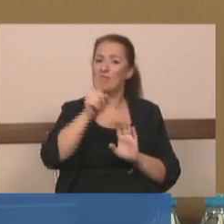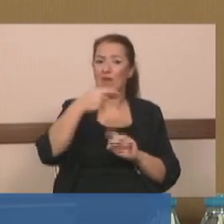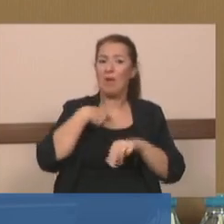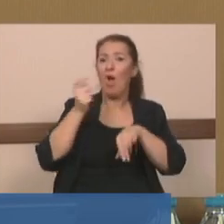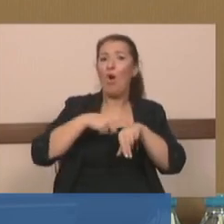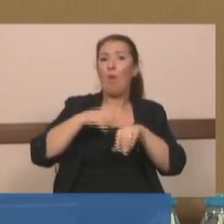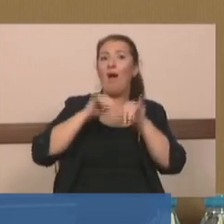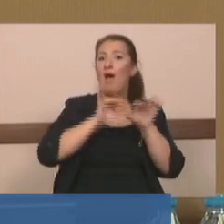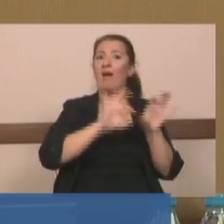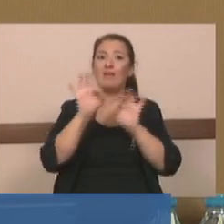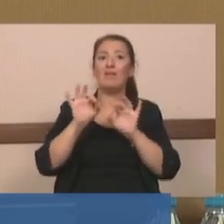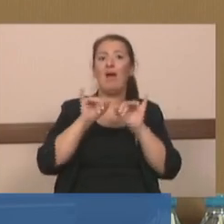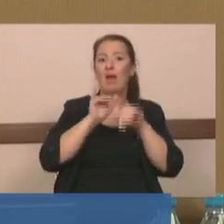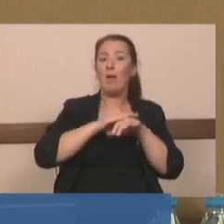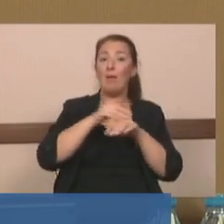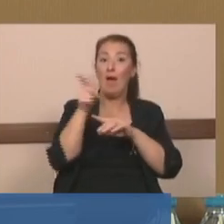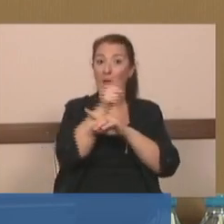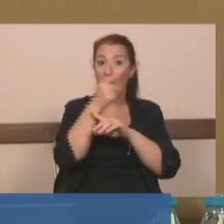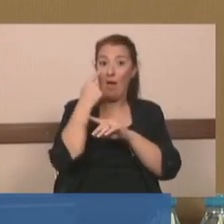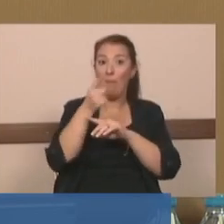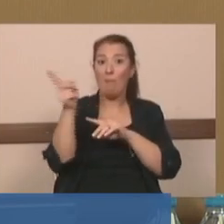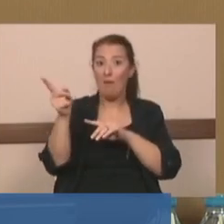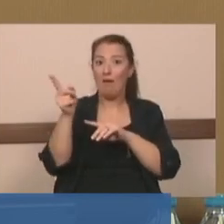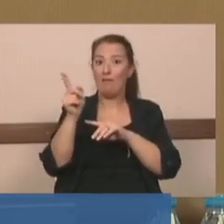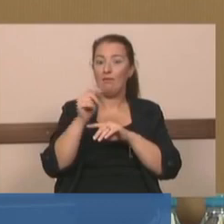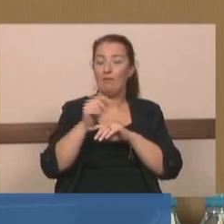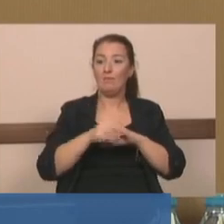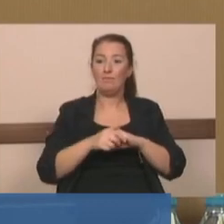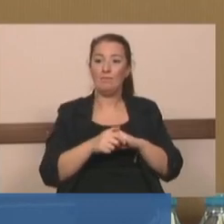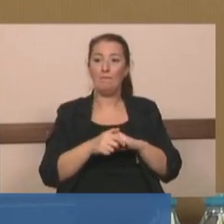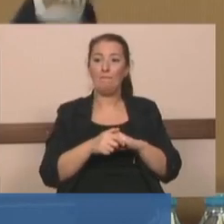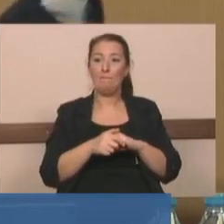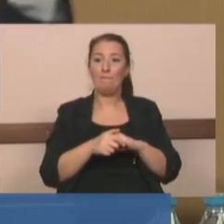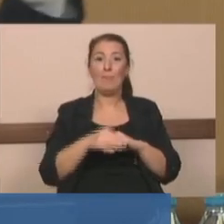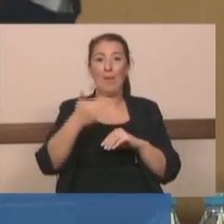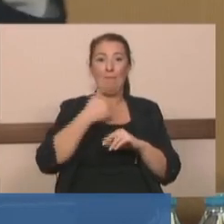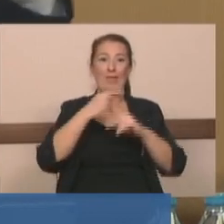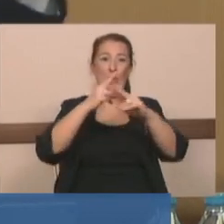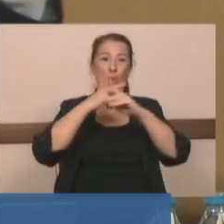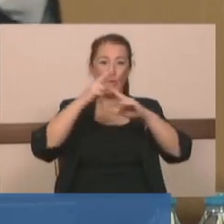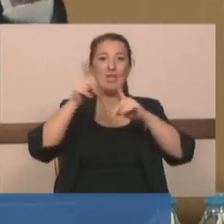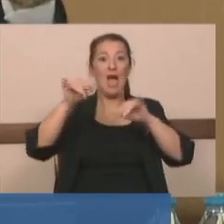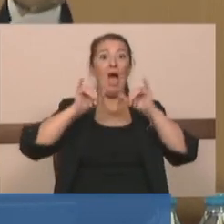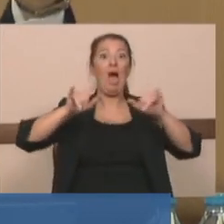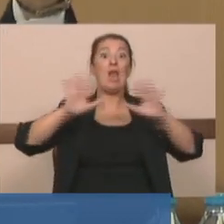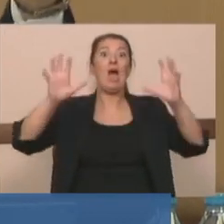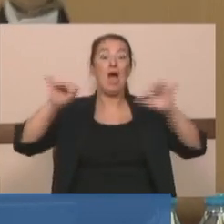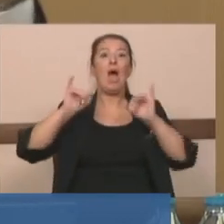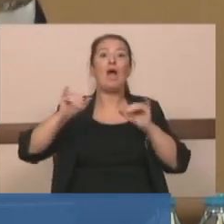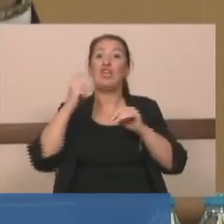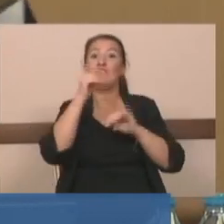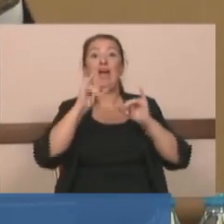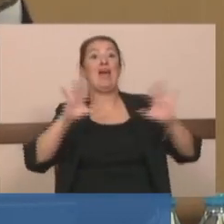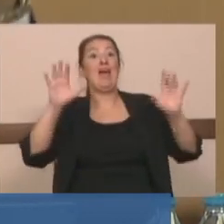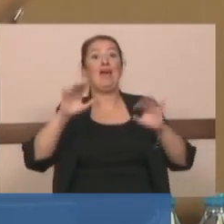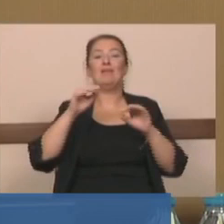Hayır bakın açarız görüntüleri bak gösteririm size. Beni baya baya konuşmamı nasıl cevap verdiğimi taklit ettiniz yani